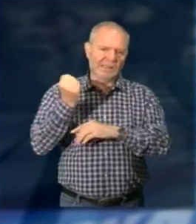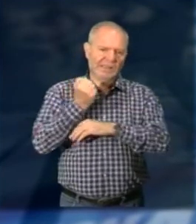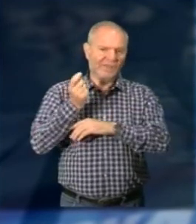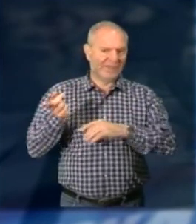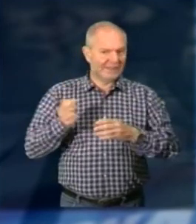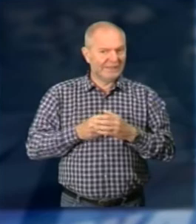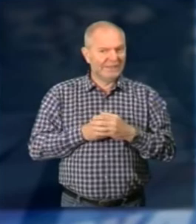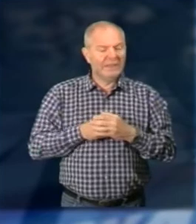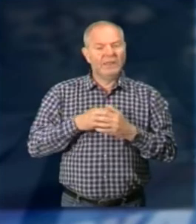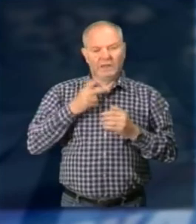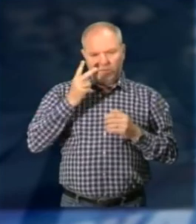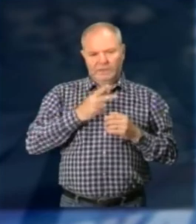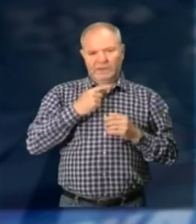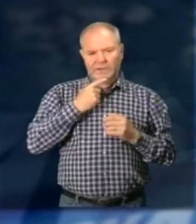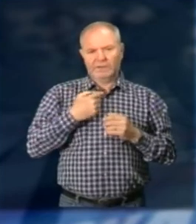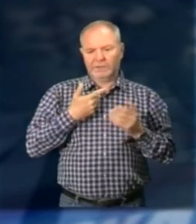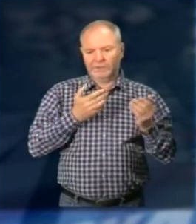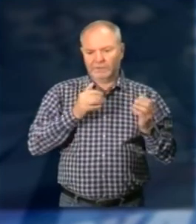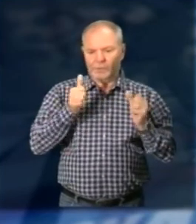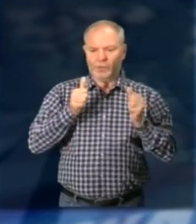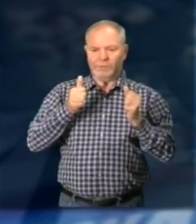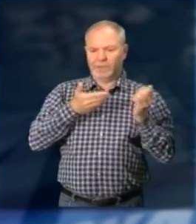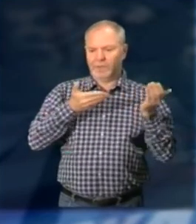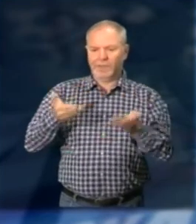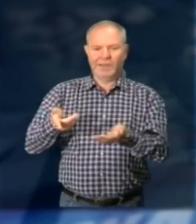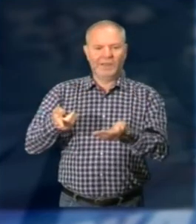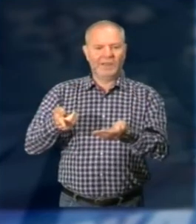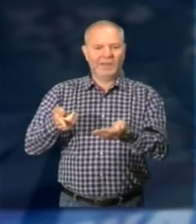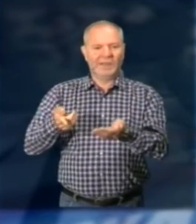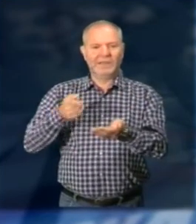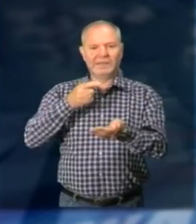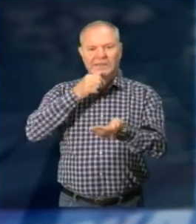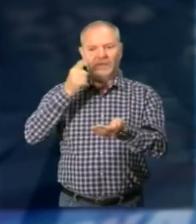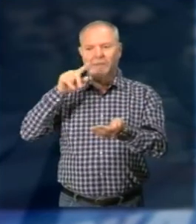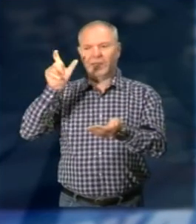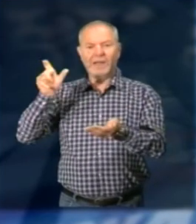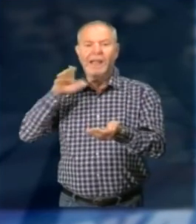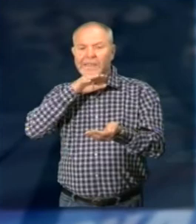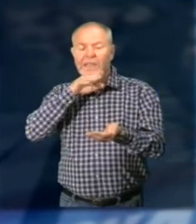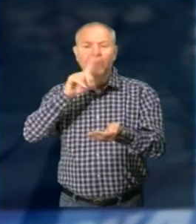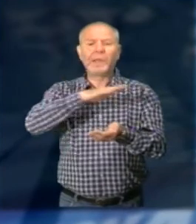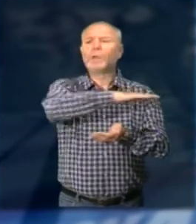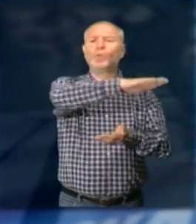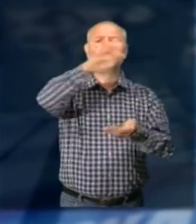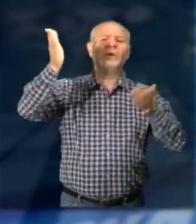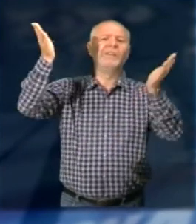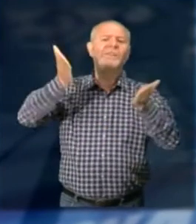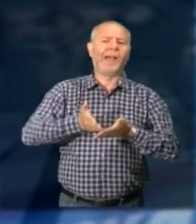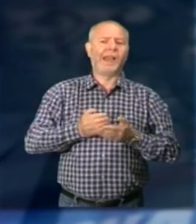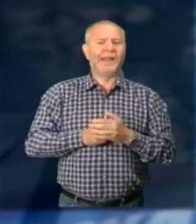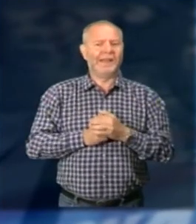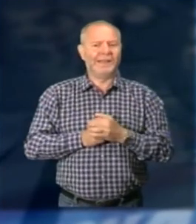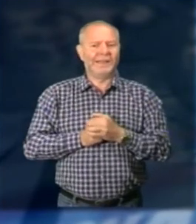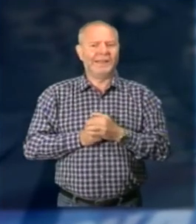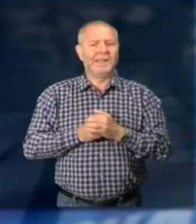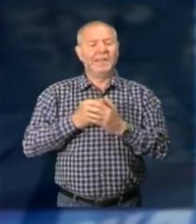siamo molto lieti di ospitare il defibrillatore qui Perché questa è una casa di servizio per gli anziani e per la popolazione della valle Quindi in questa direzione